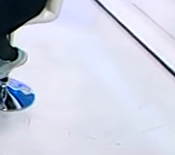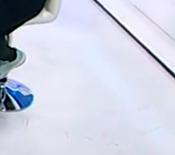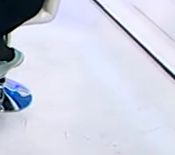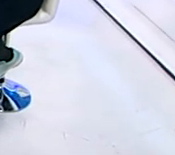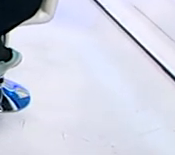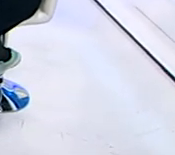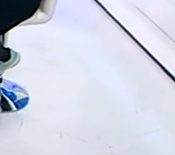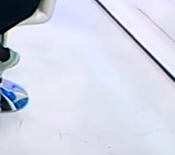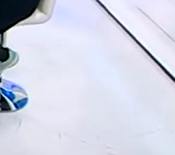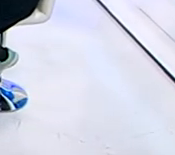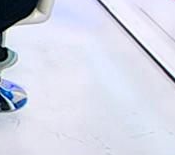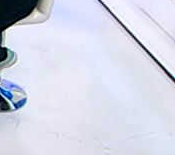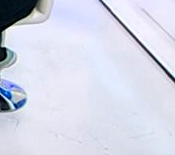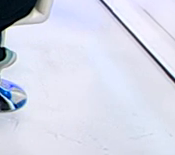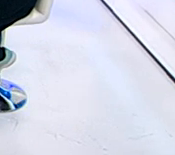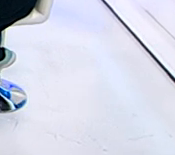την διοργάνωση.